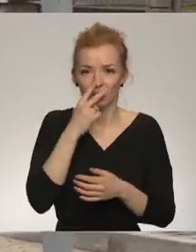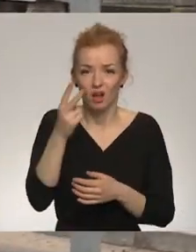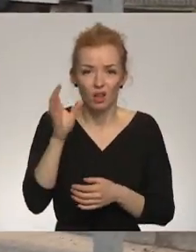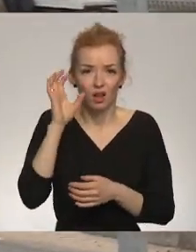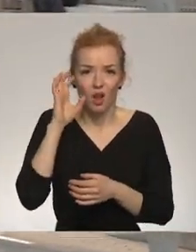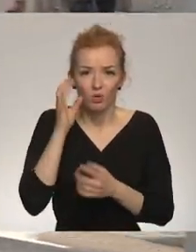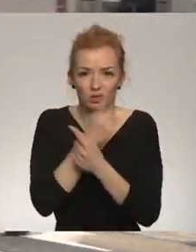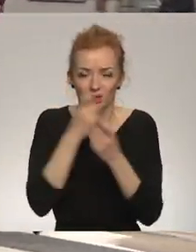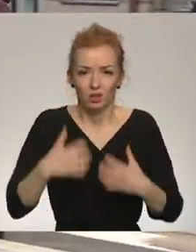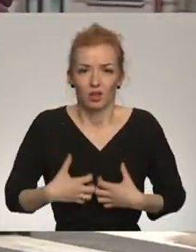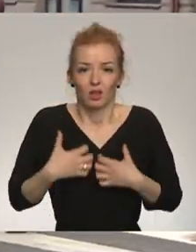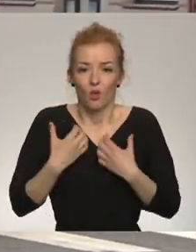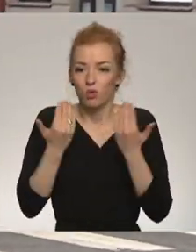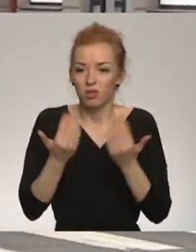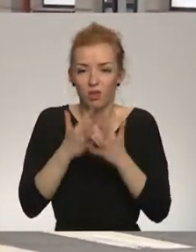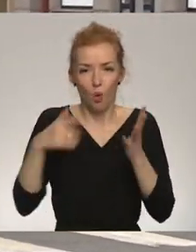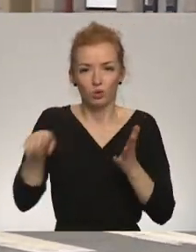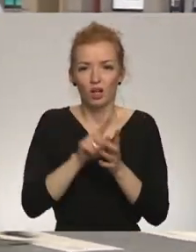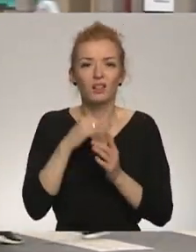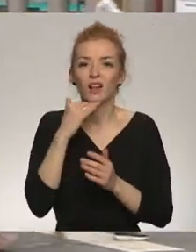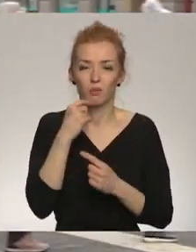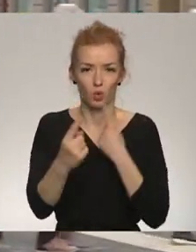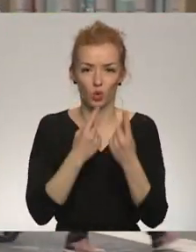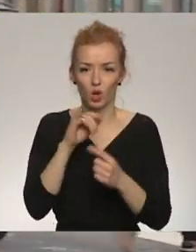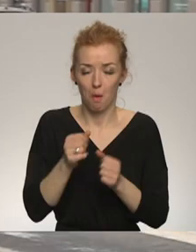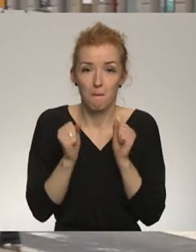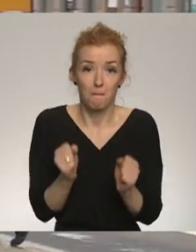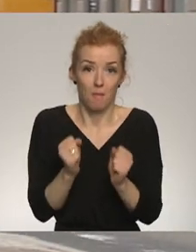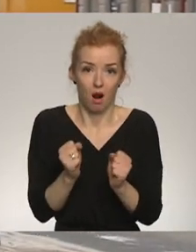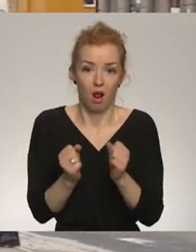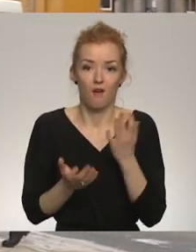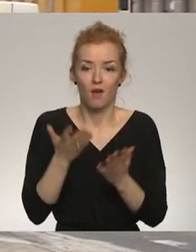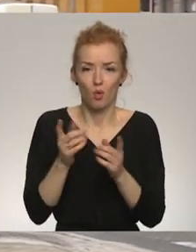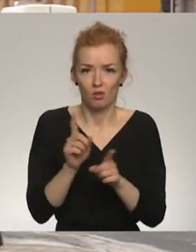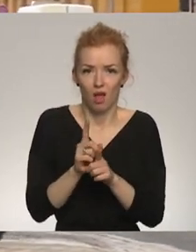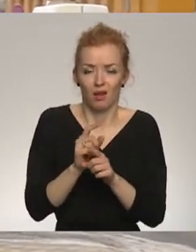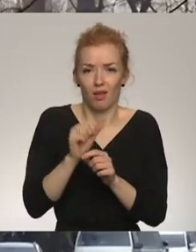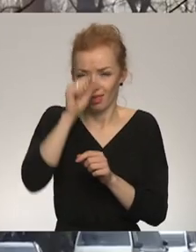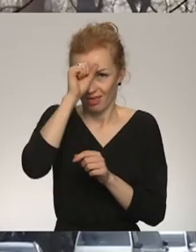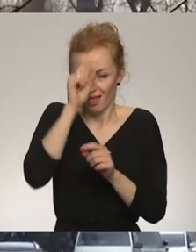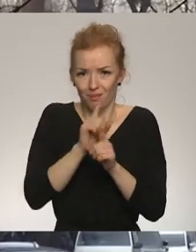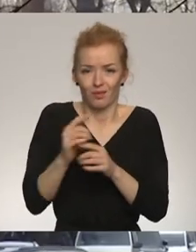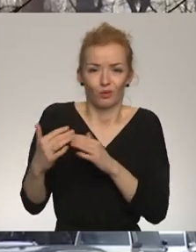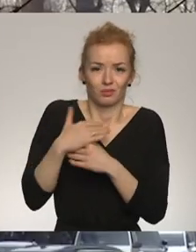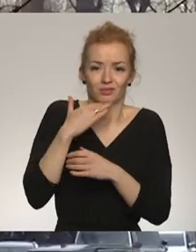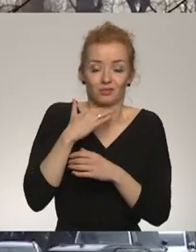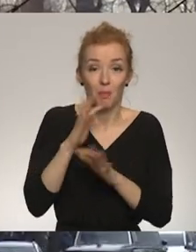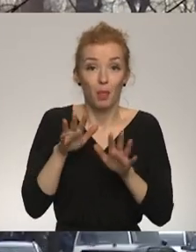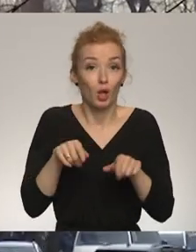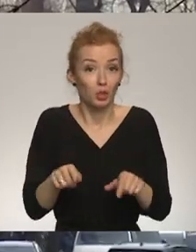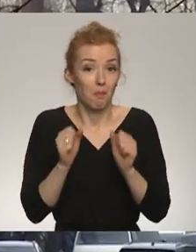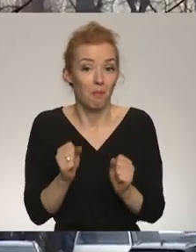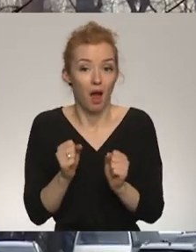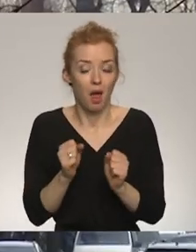mēdījus. Tāpat daudzi nevēlas runāt par to, jo izjūt bailes un varbūt nedaudz maiticīgi. Tomēr runājot par šīm bailēm,